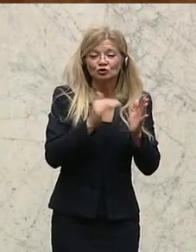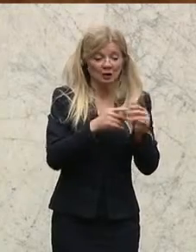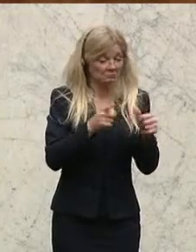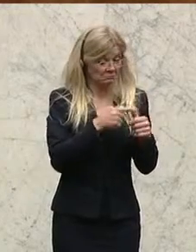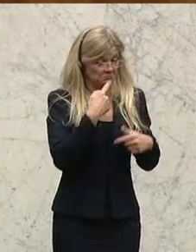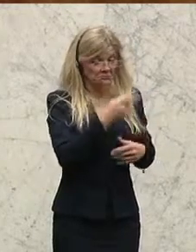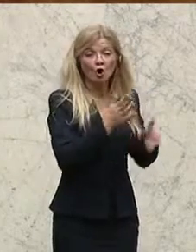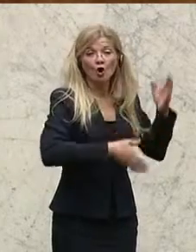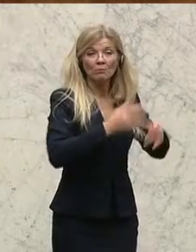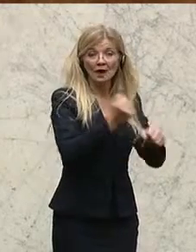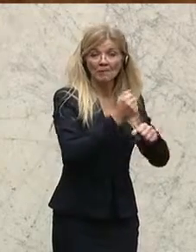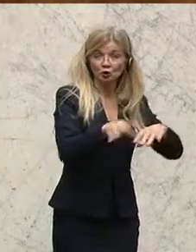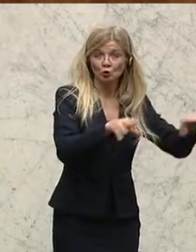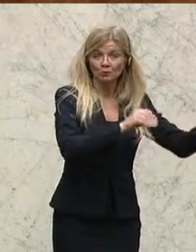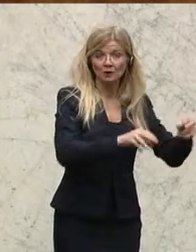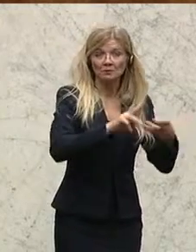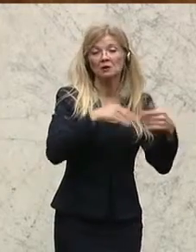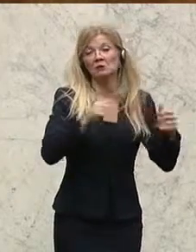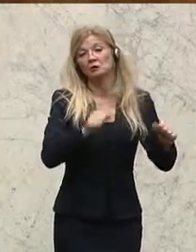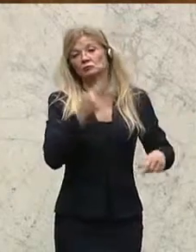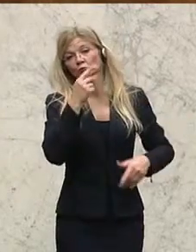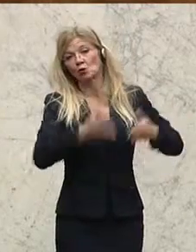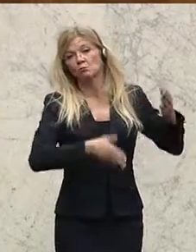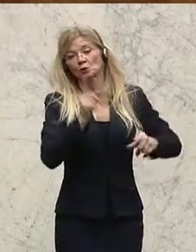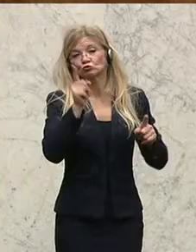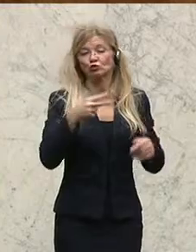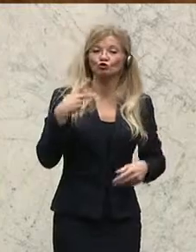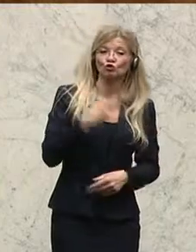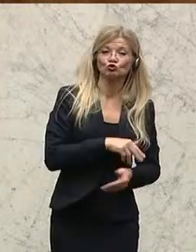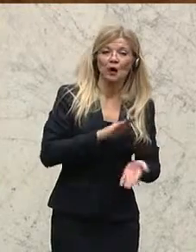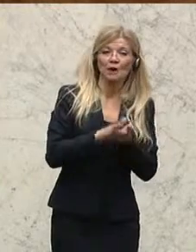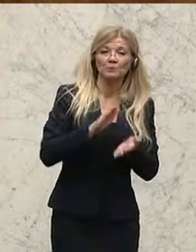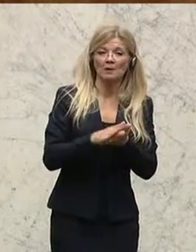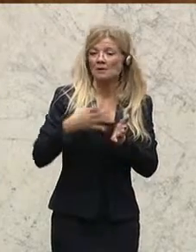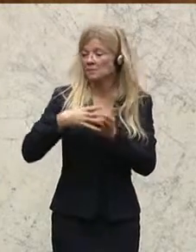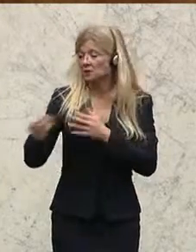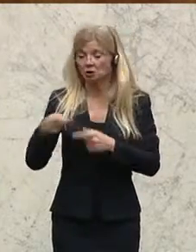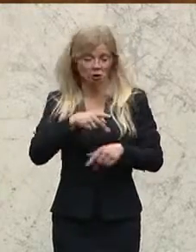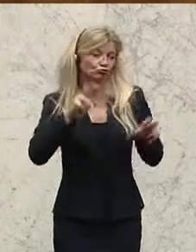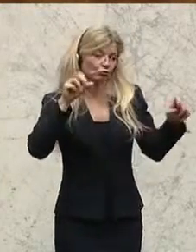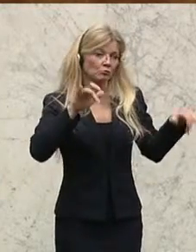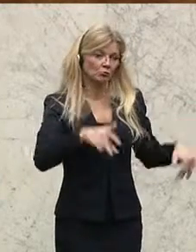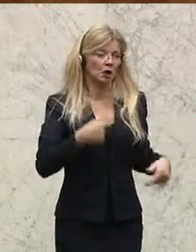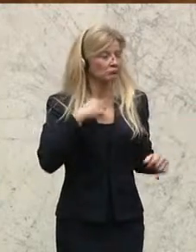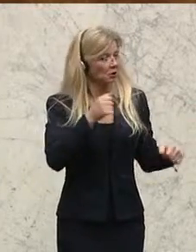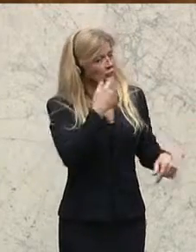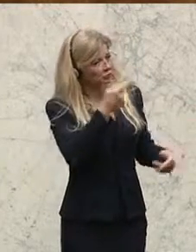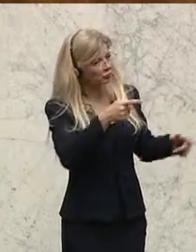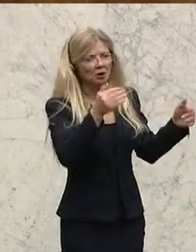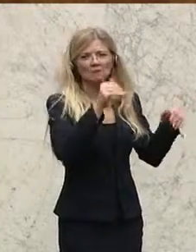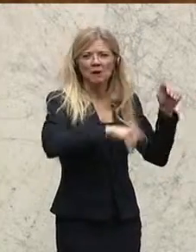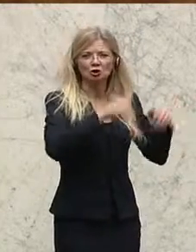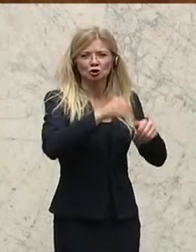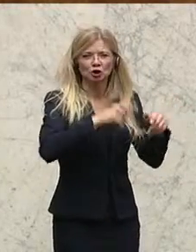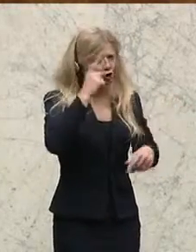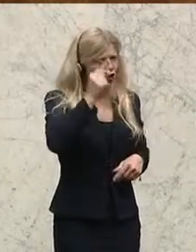sprechen, dass auch die Roboter Sozialabgaben zahlen oder Steuern zahlen. Das ist eigentlich das Thema, das man noch unter Maschinensteuer in den 70er-Jahren